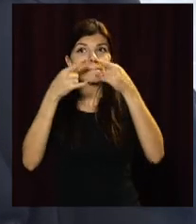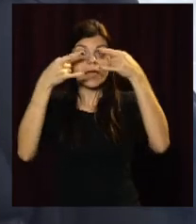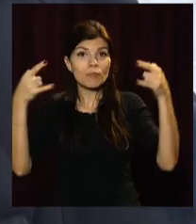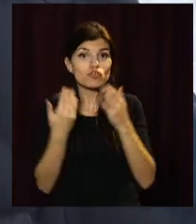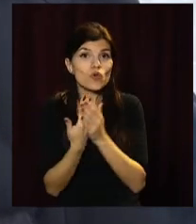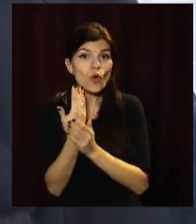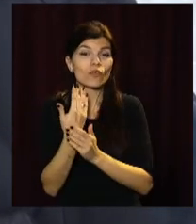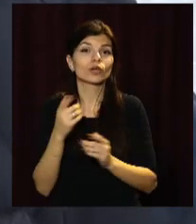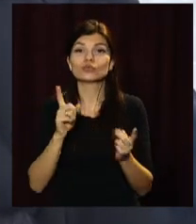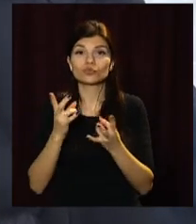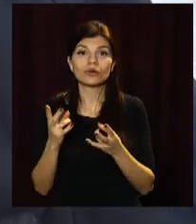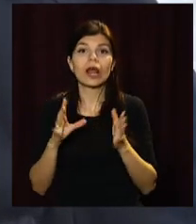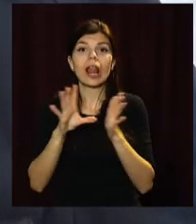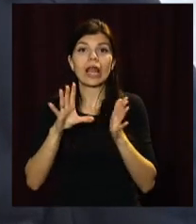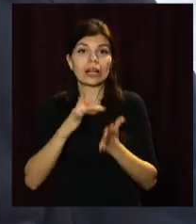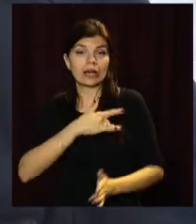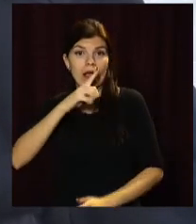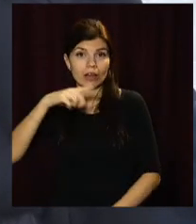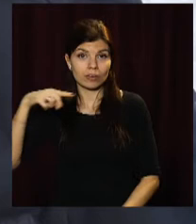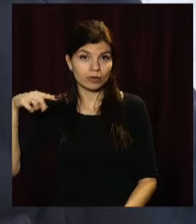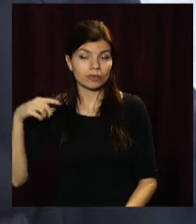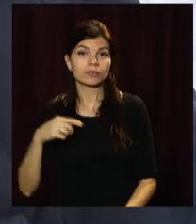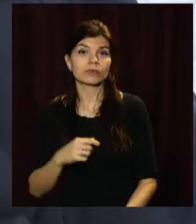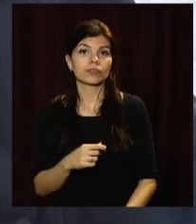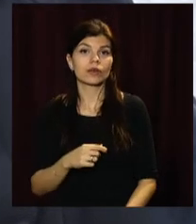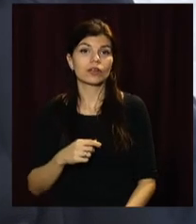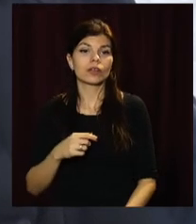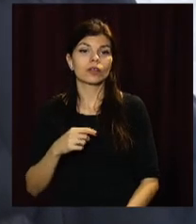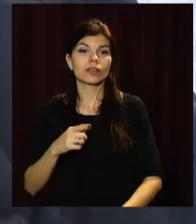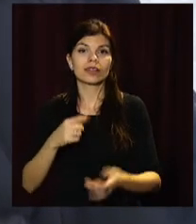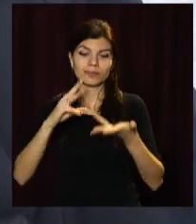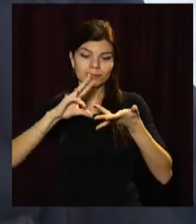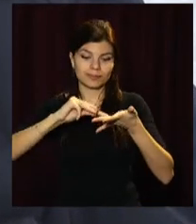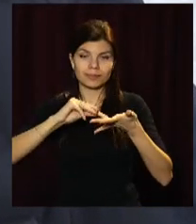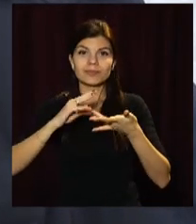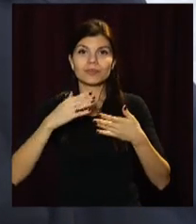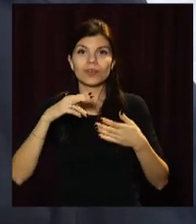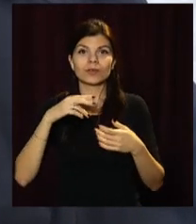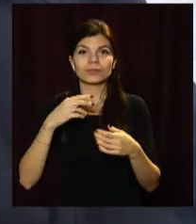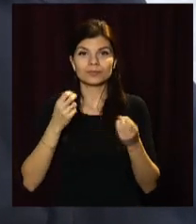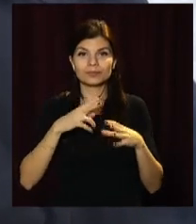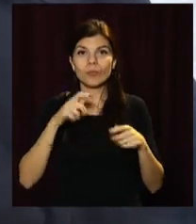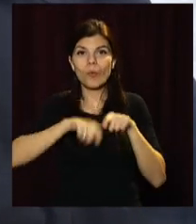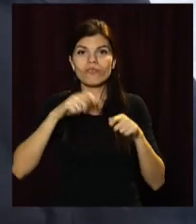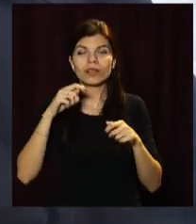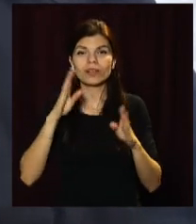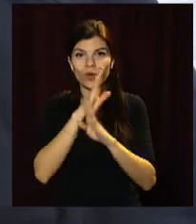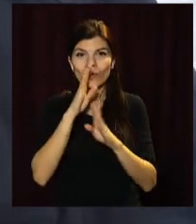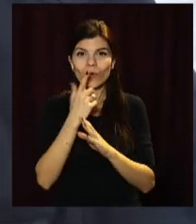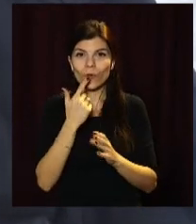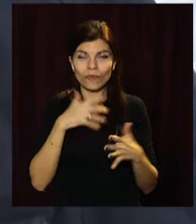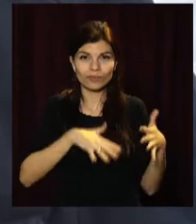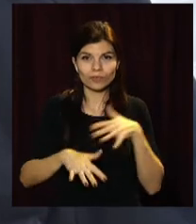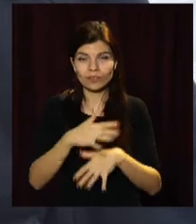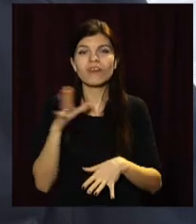обладнання, електрокардіографи, пульсоксіметри. Всім будуть лікарі,